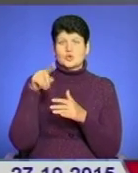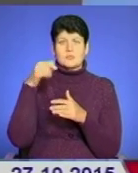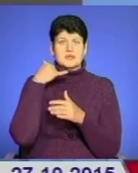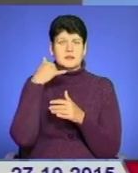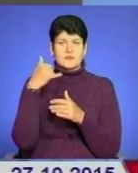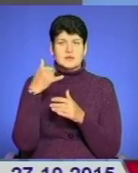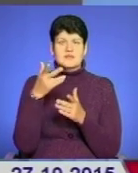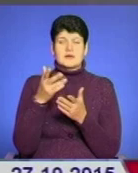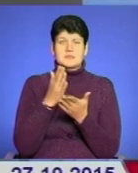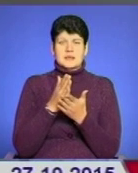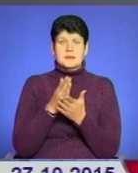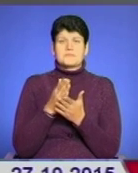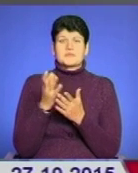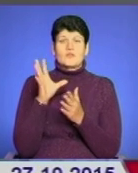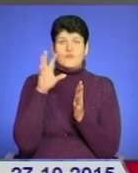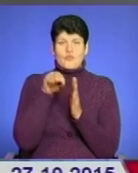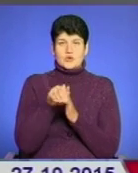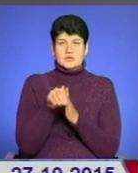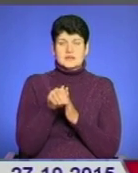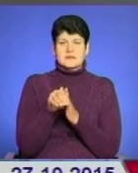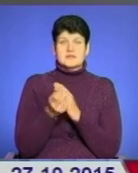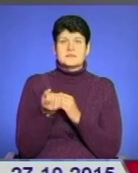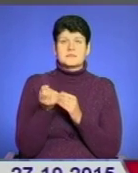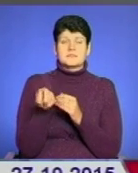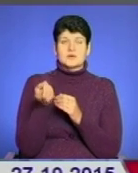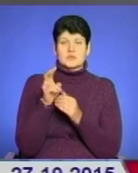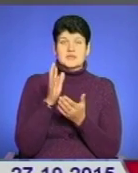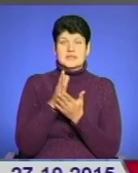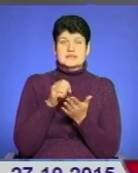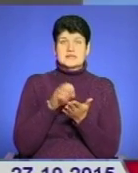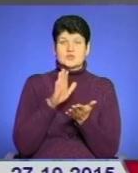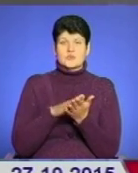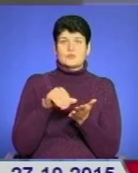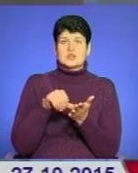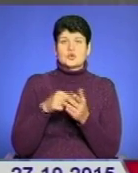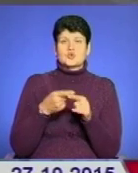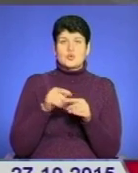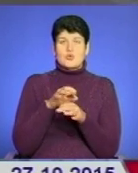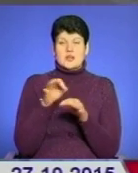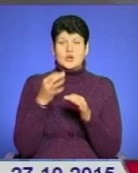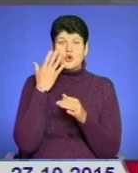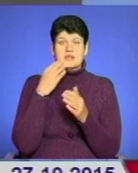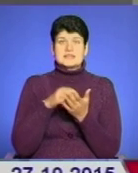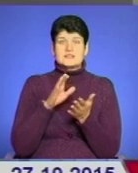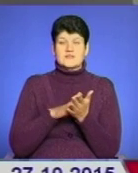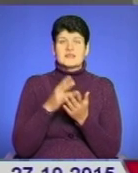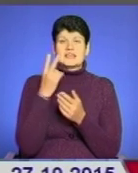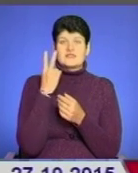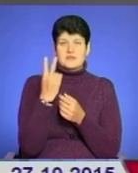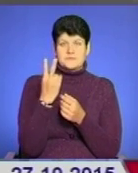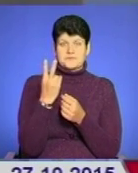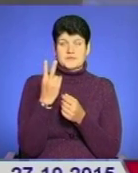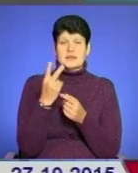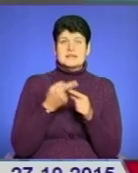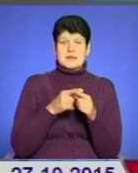приходить підтвердження, ви його вводите і ви з'являєтесь зареєстрованим учасником даного проєкту. Коли ви зареєстровані, у вас є дві функції. Перша функція